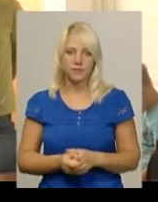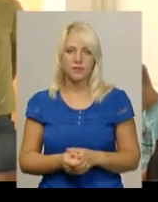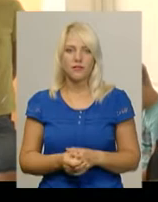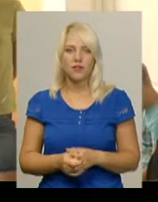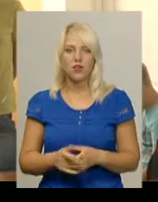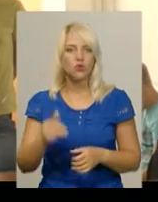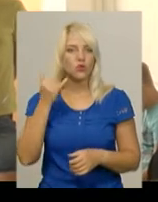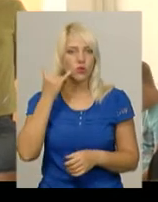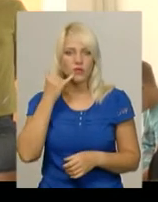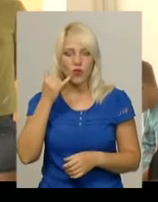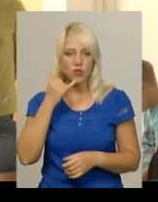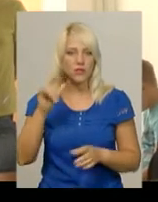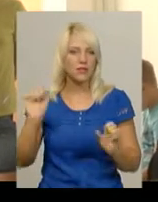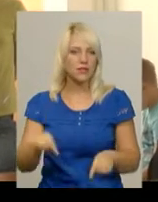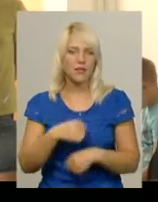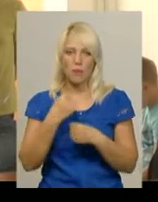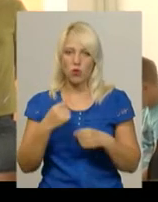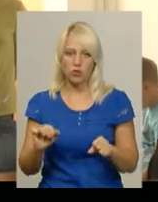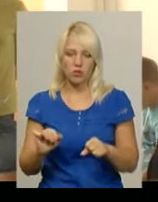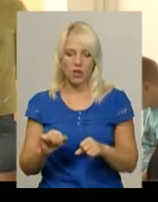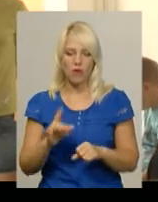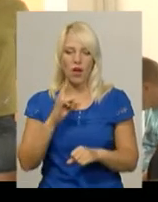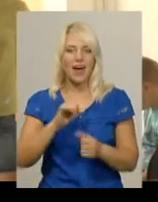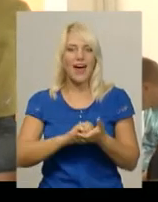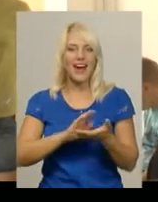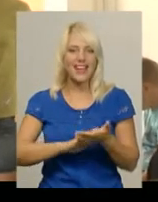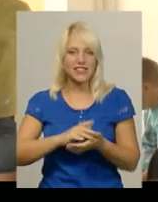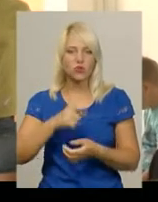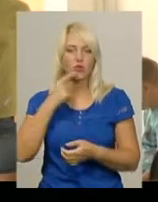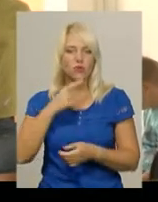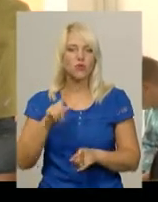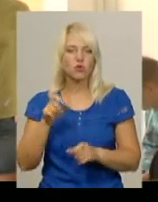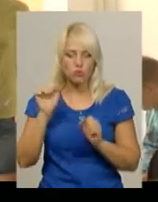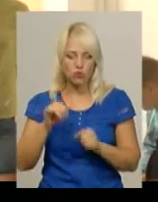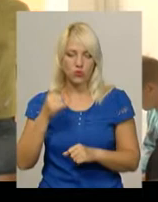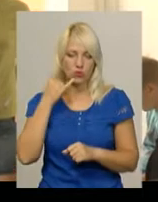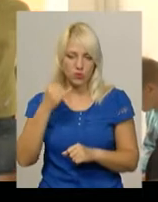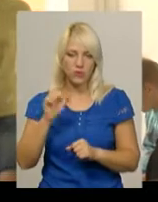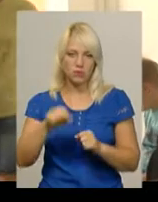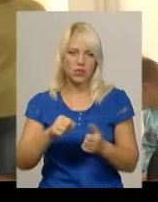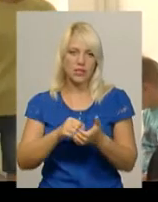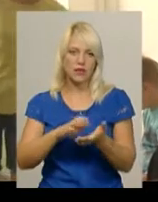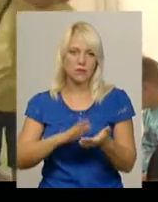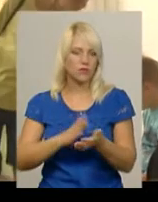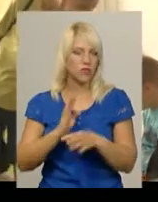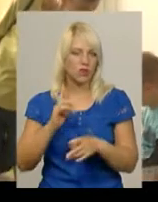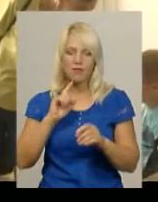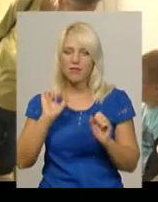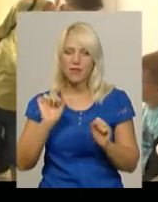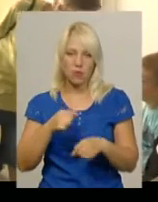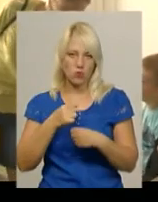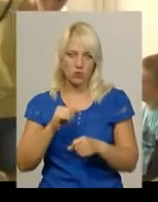Дозвонитися неможливо, хоча на реєстратурі кажуть, що можна дозвонитися і записатися в чергу. Дозвонитися